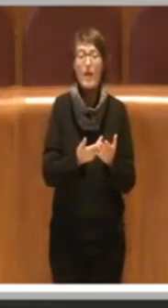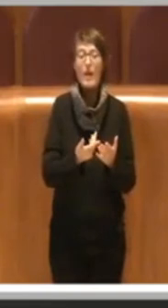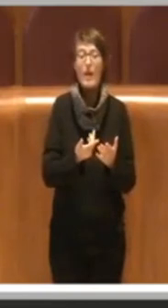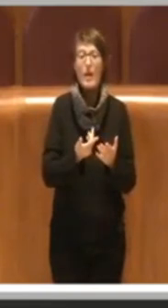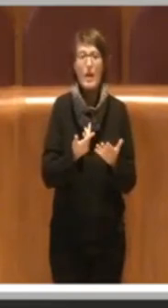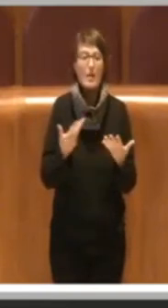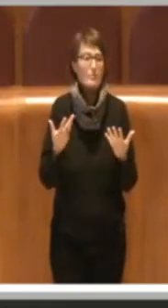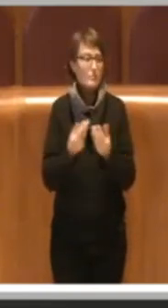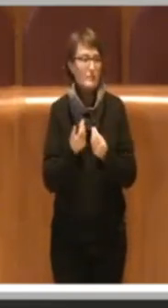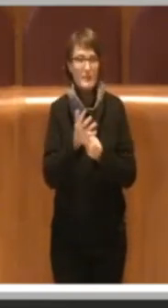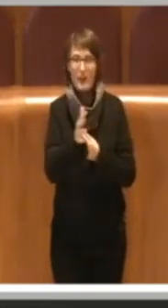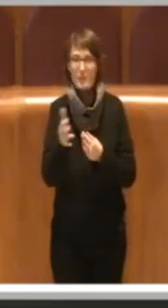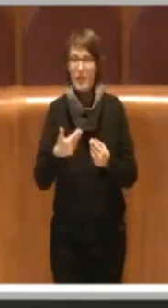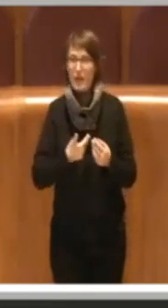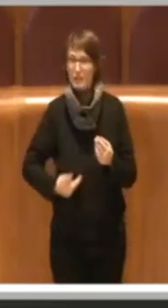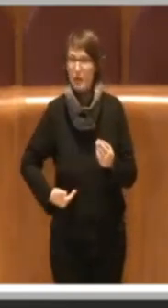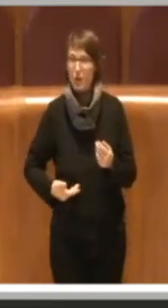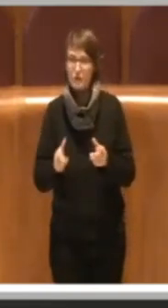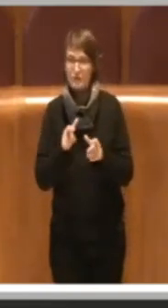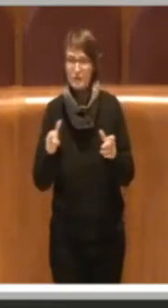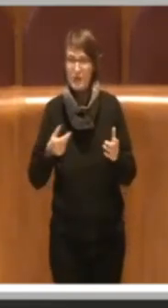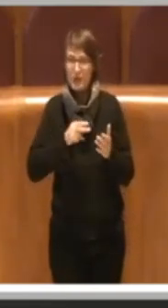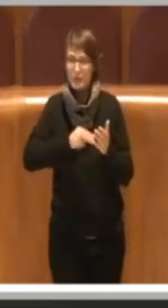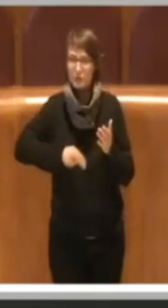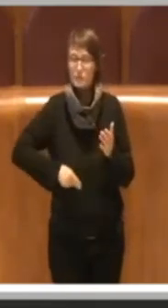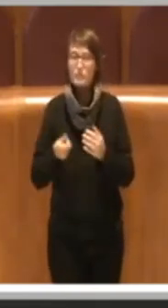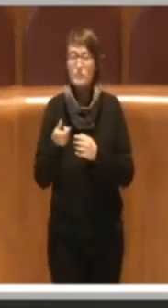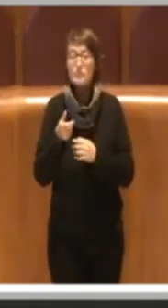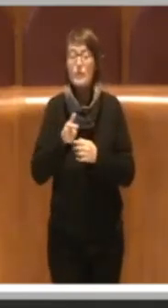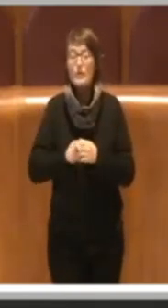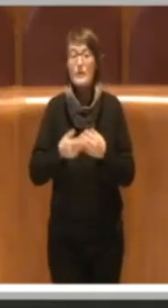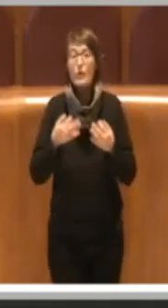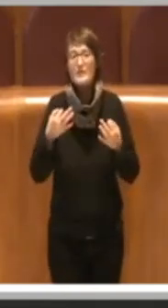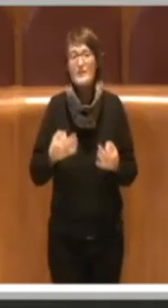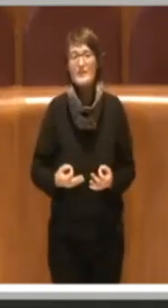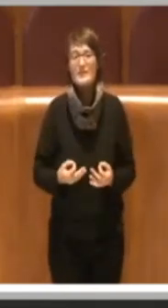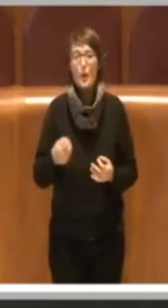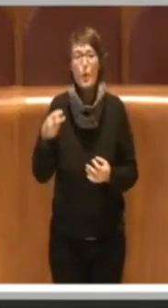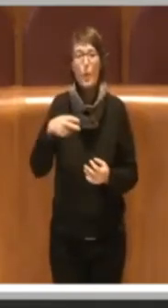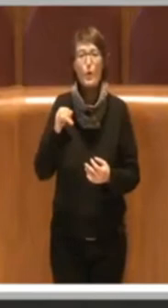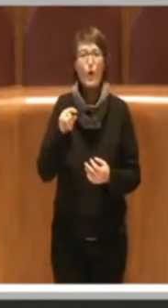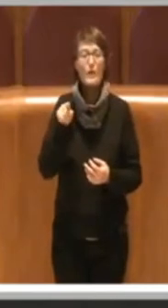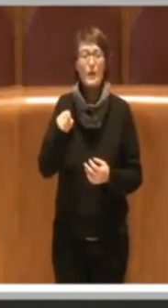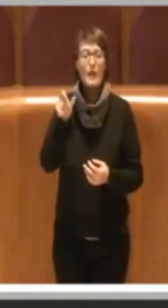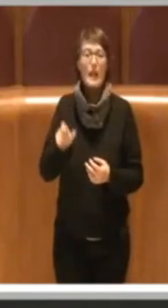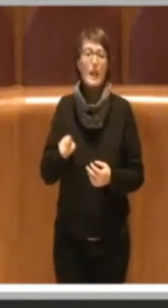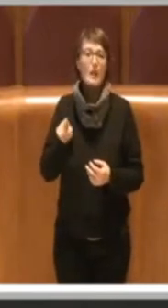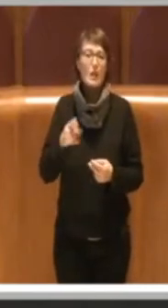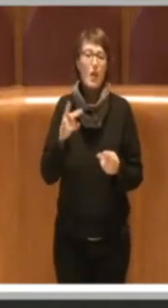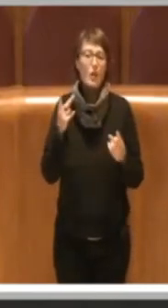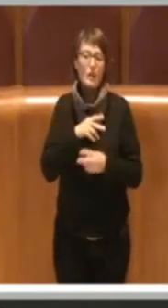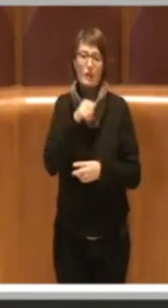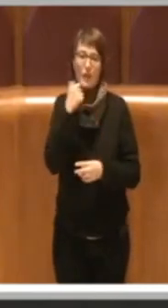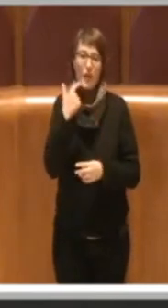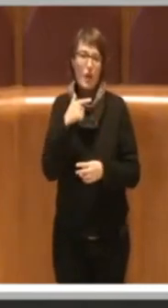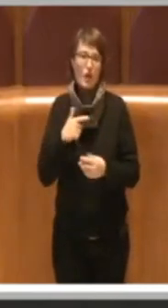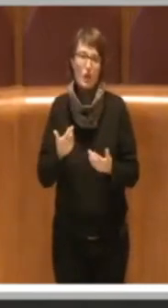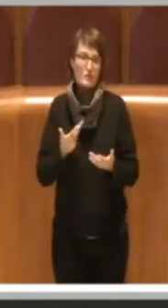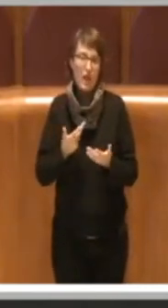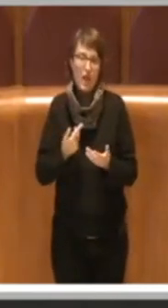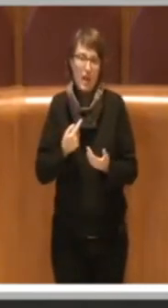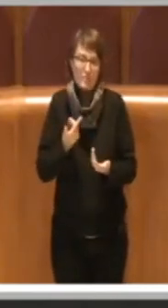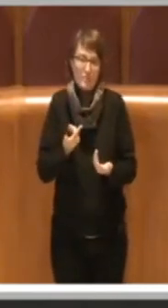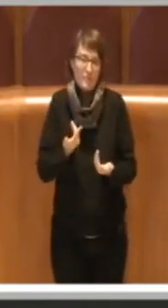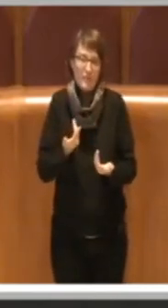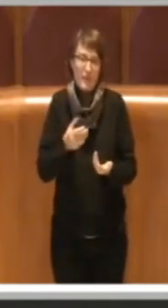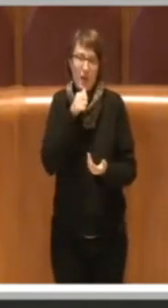consiglieri che si sono espressi perché sicuramente su Nilde Jotti non è necessario spendere troppe parole, la conosciamo tutti.